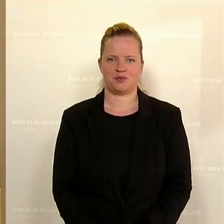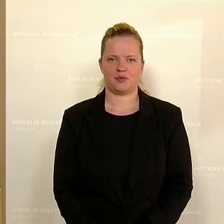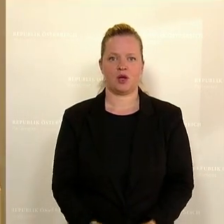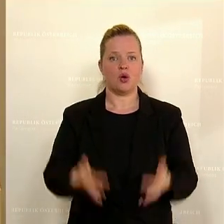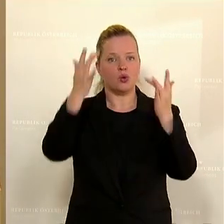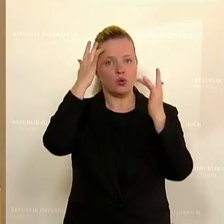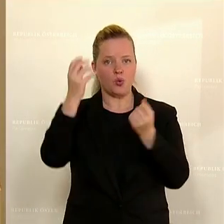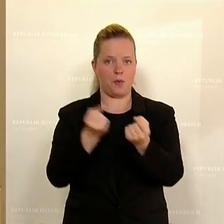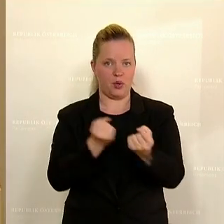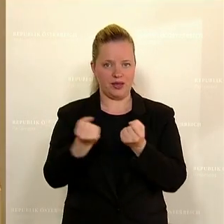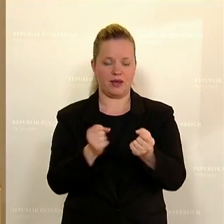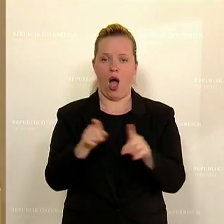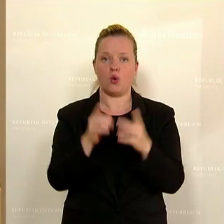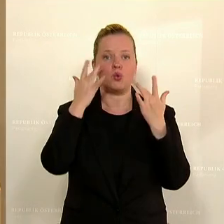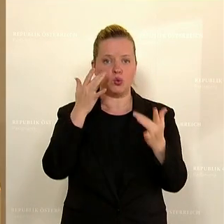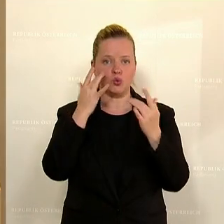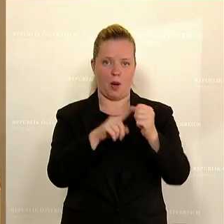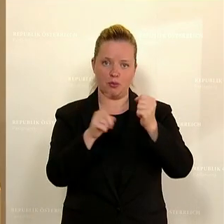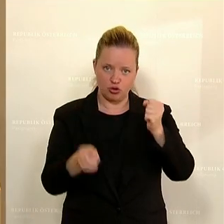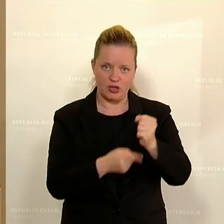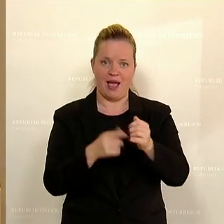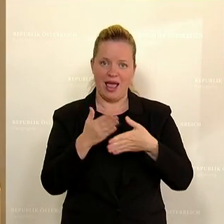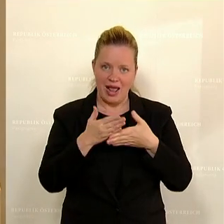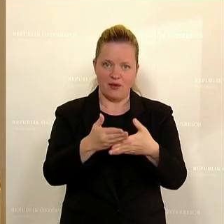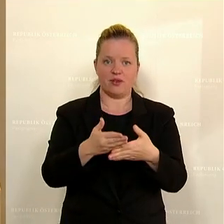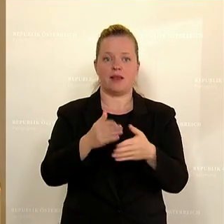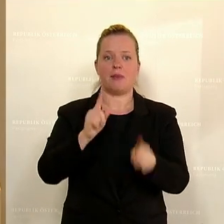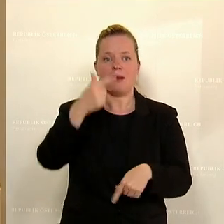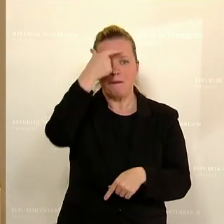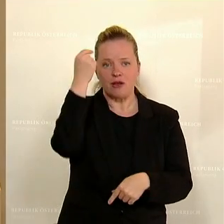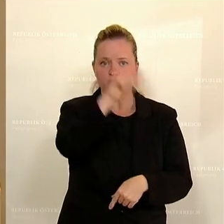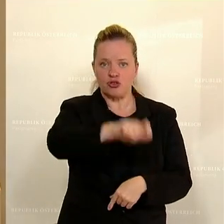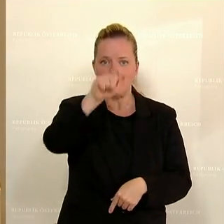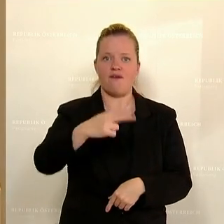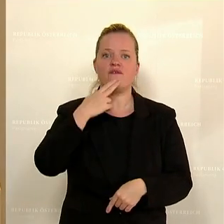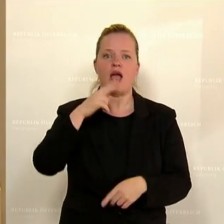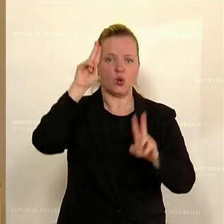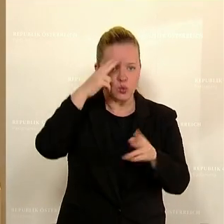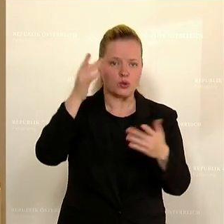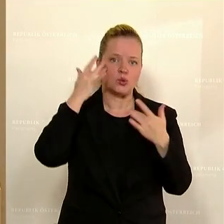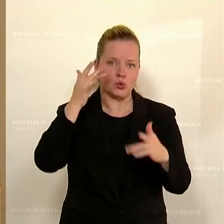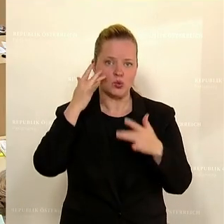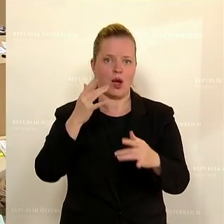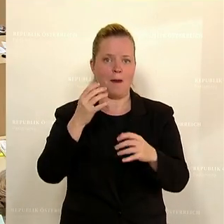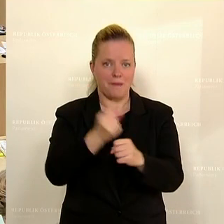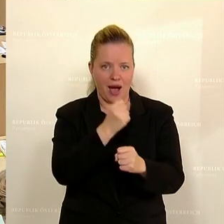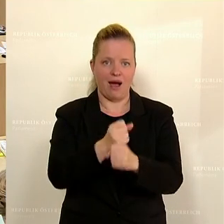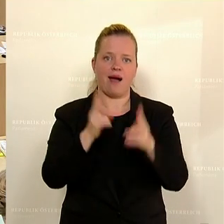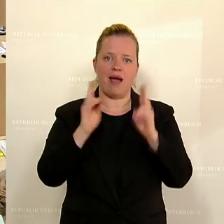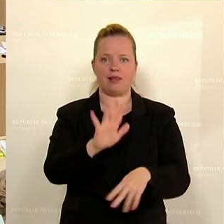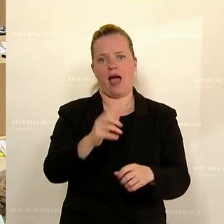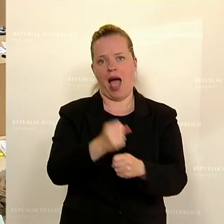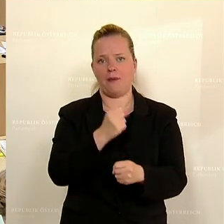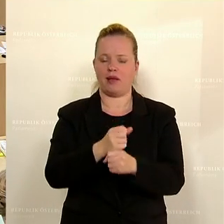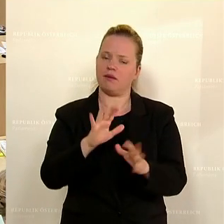Kulturpolitik und auch dieses Kulturbudget hilft mit, dass Menschen, die Kunst und Kultur machen, von ihrer Arbeit auch halbwegs anständig leben können,